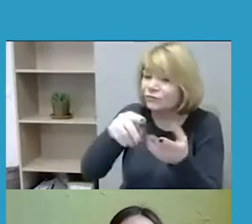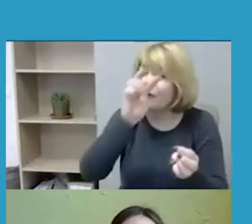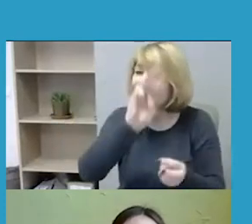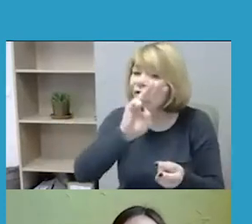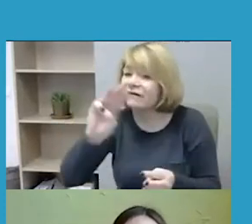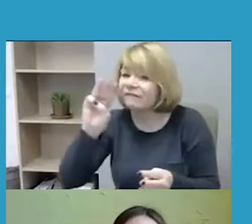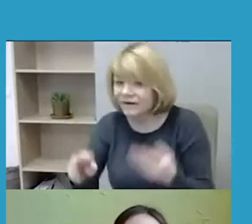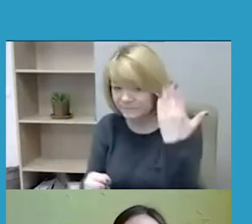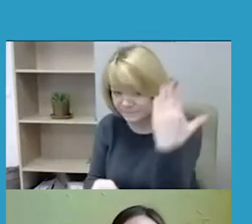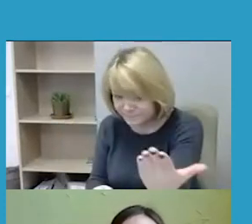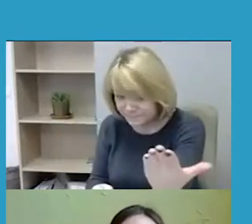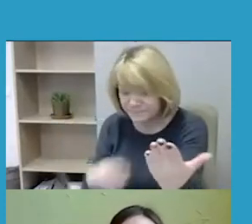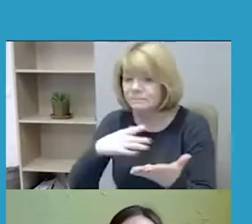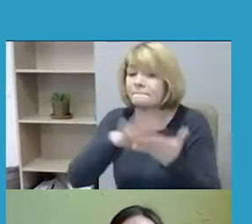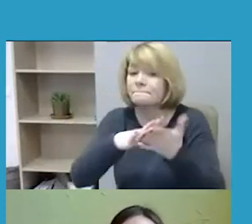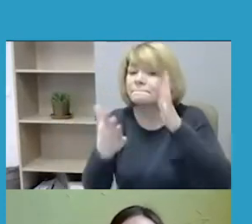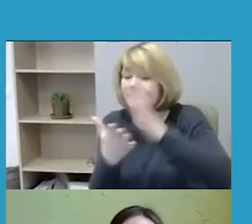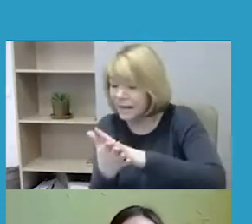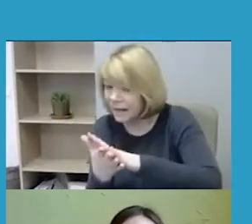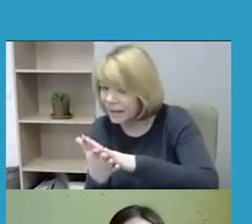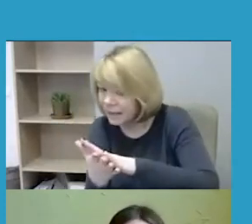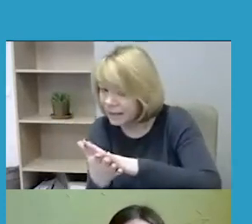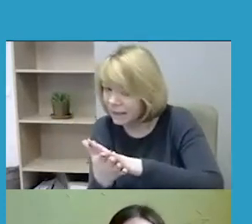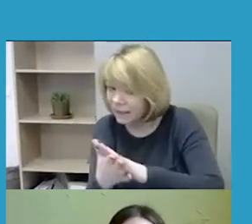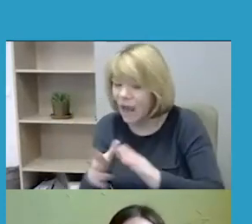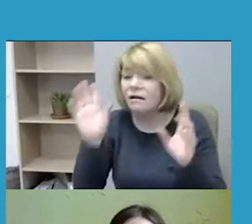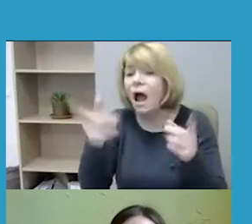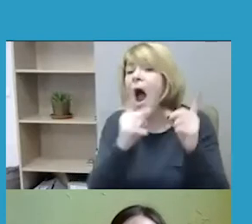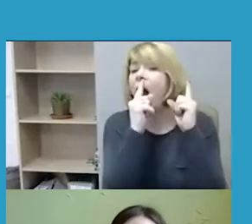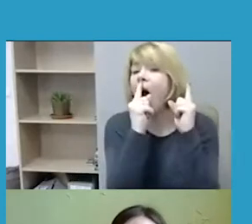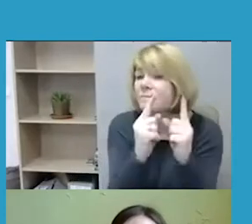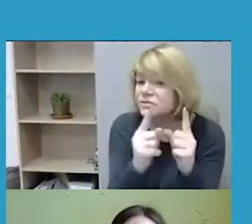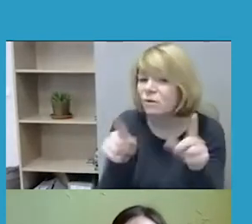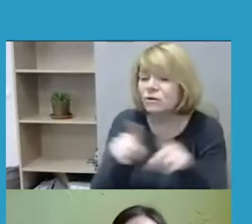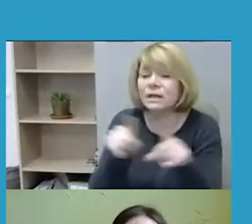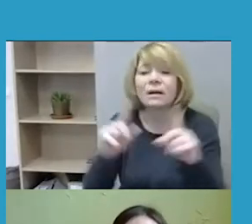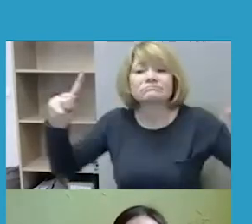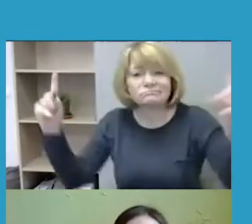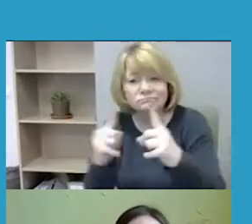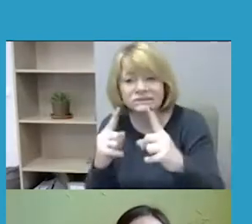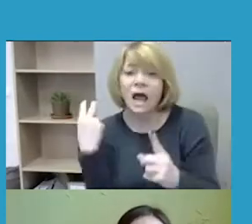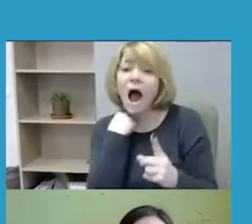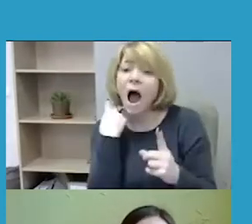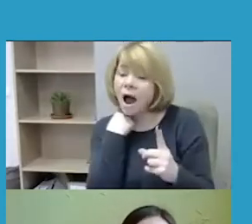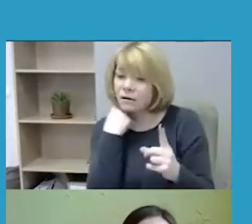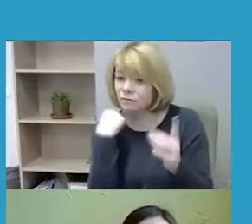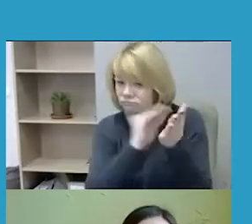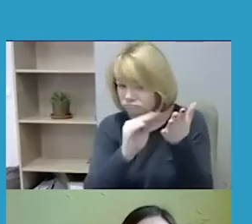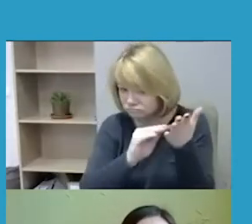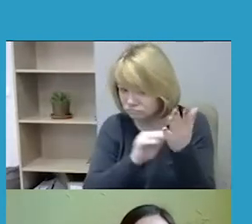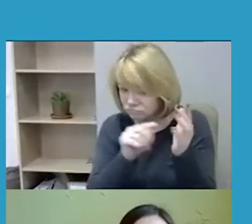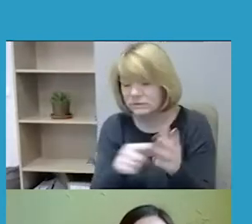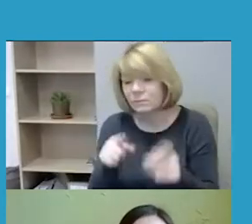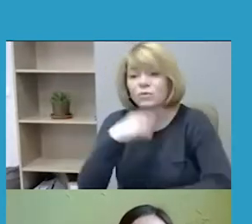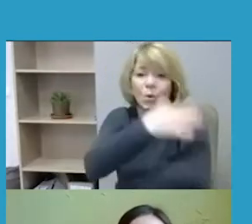Esame parengę tiek visą apžaugą, tiek santrauką anglių kalbą mūsų užsienio svečiams ir partneriams.